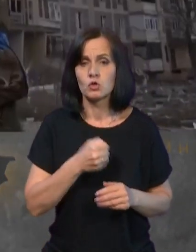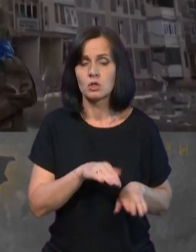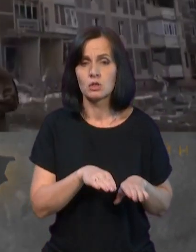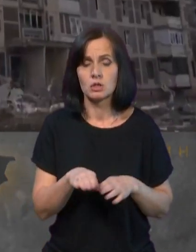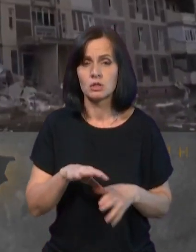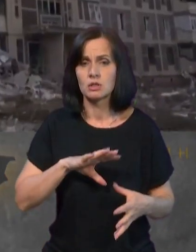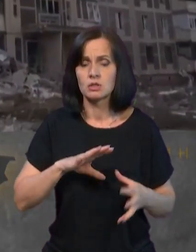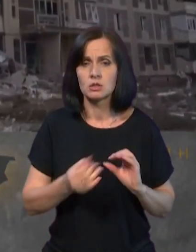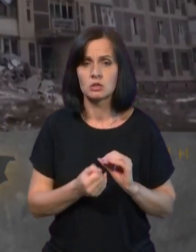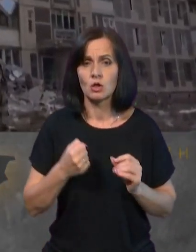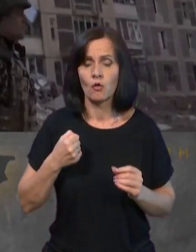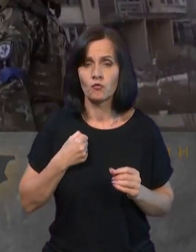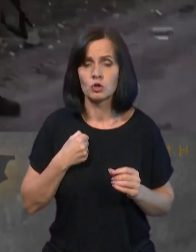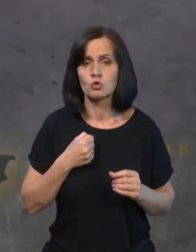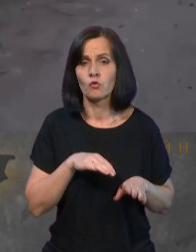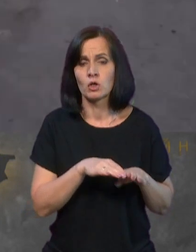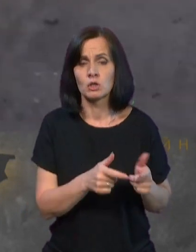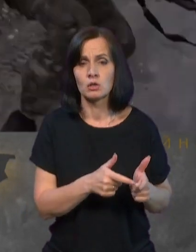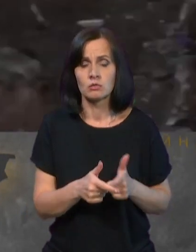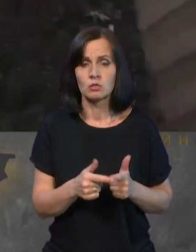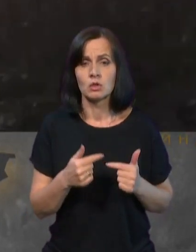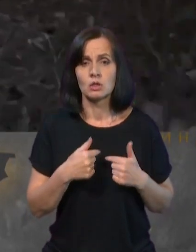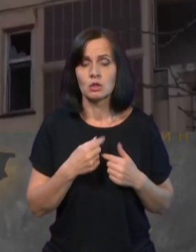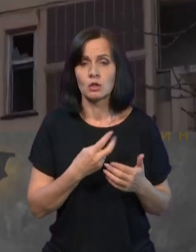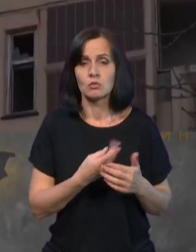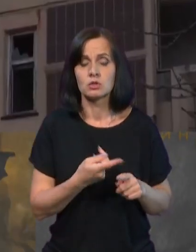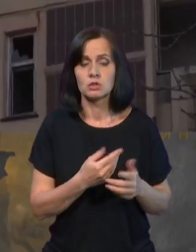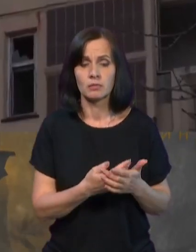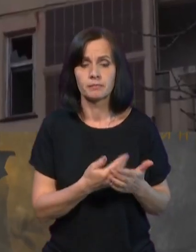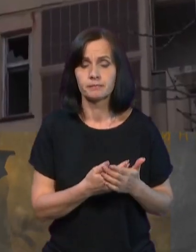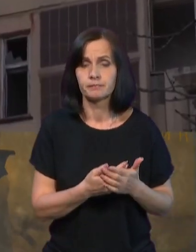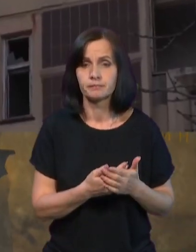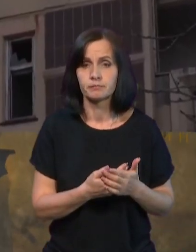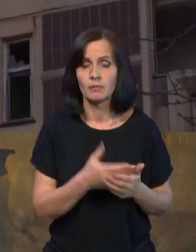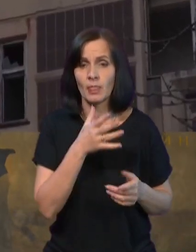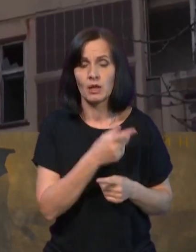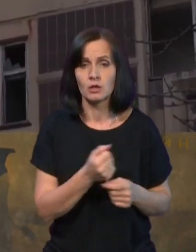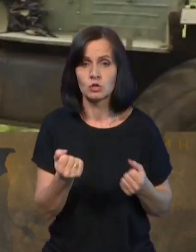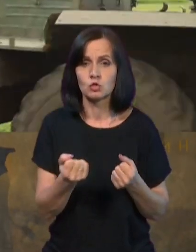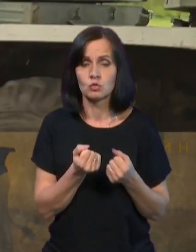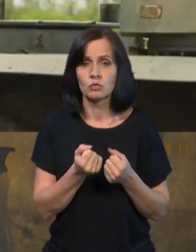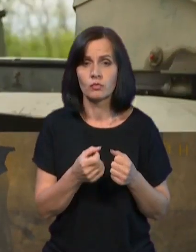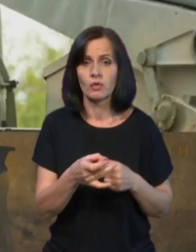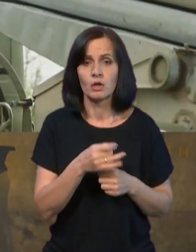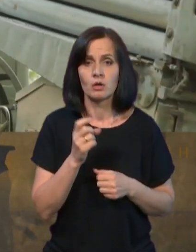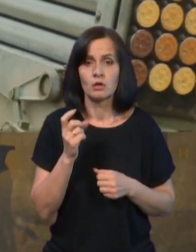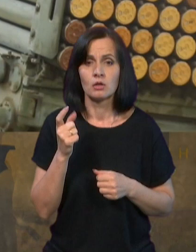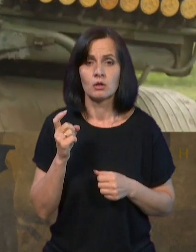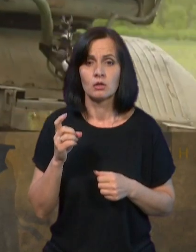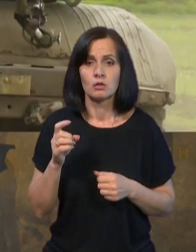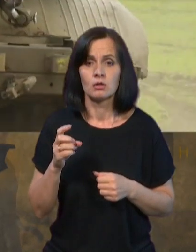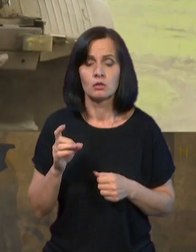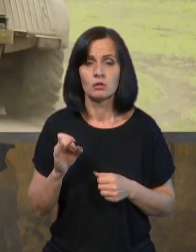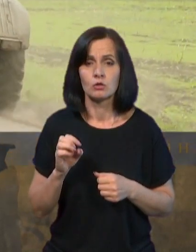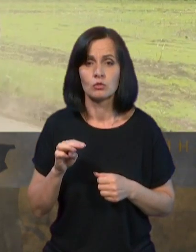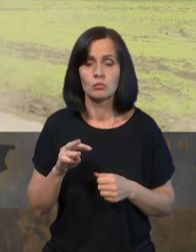загальний військовий рівень підготовки. Я пролюструю це на прикладах. Під час боїв в районі Хромовеца, Бахмутський напрямок,